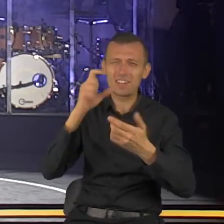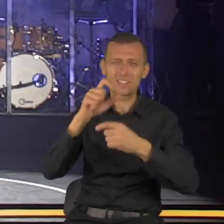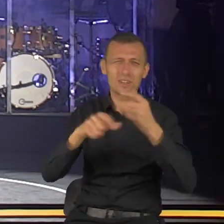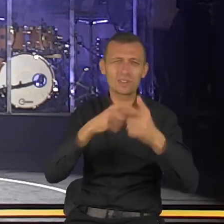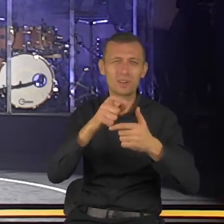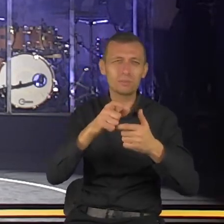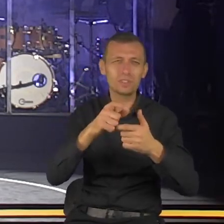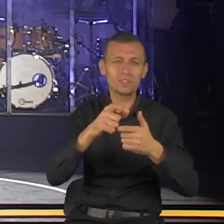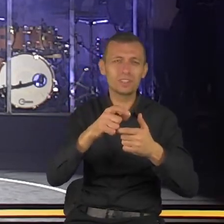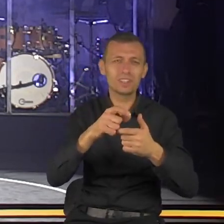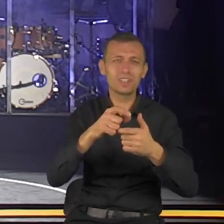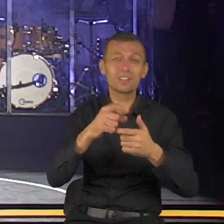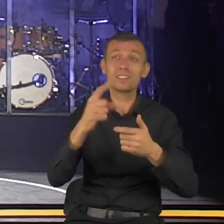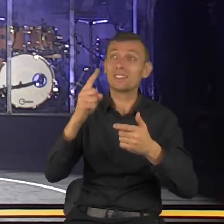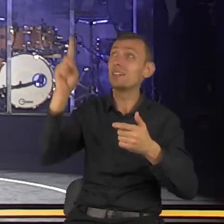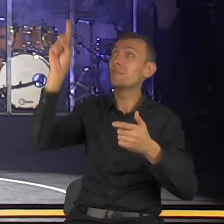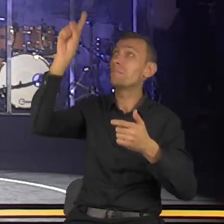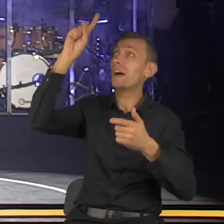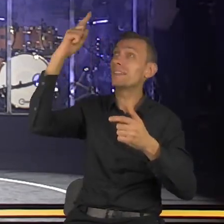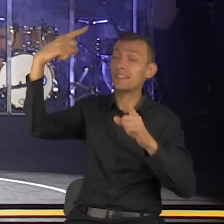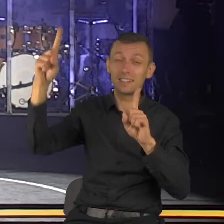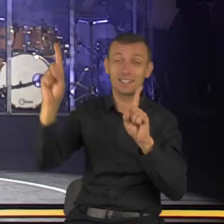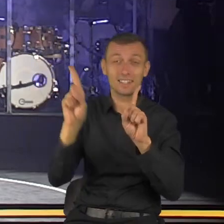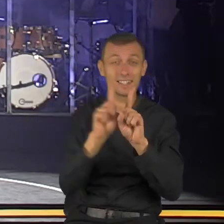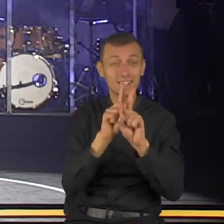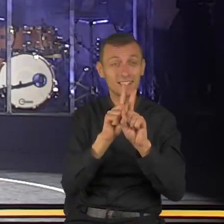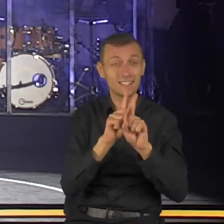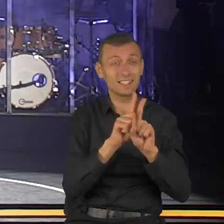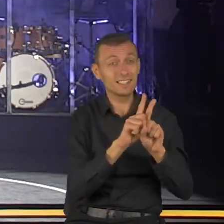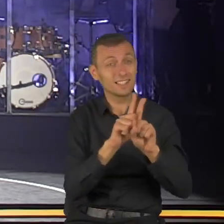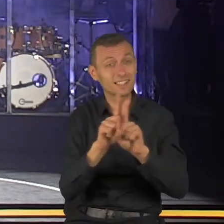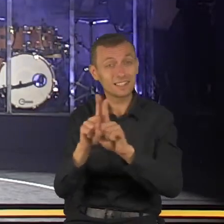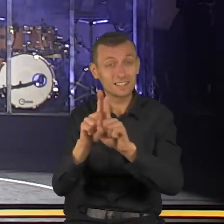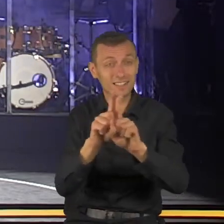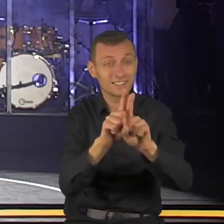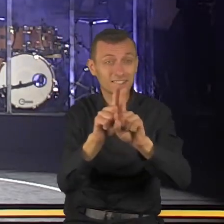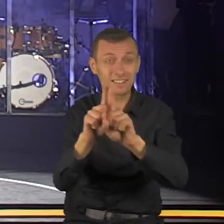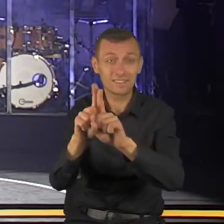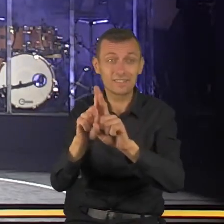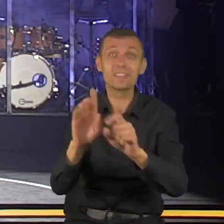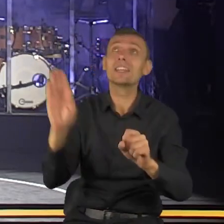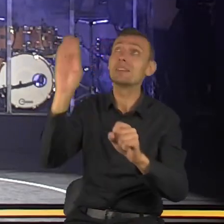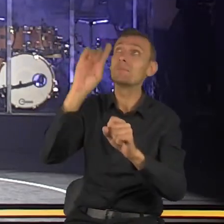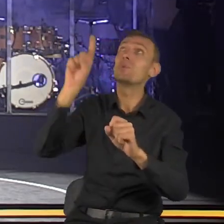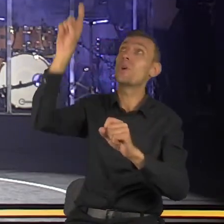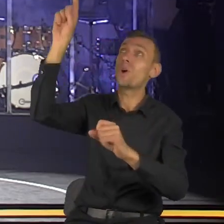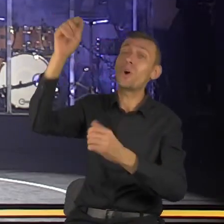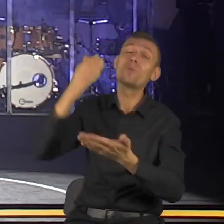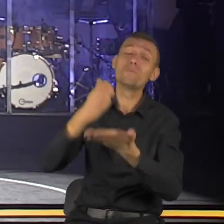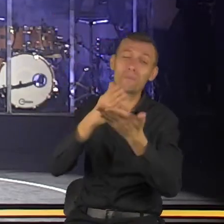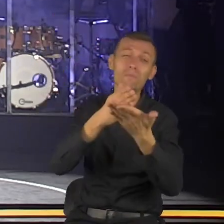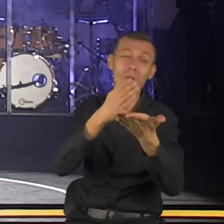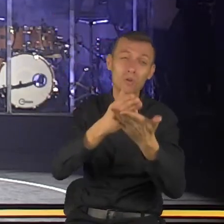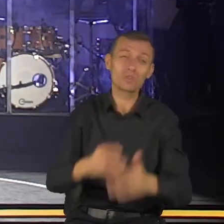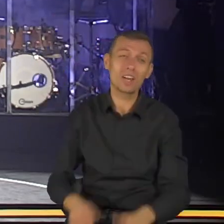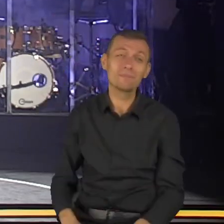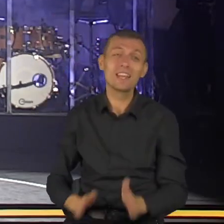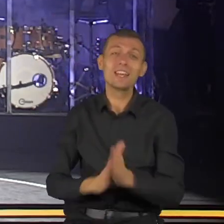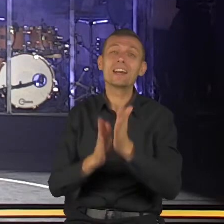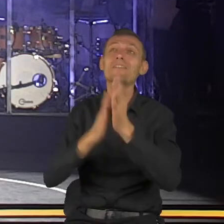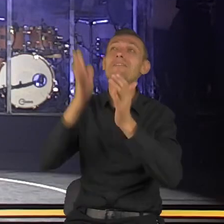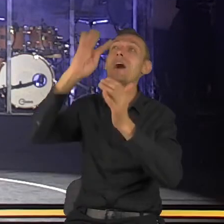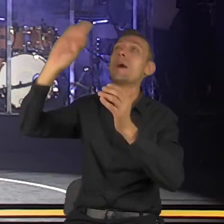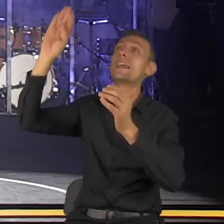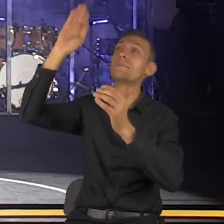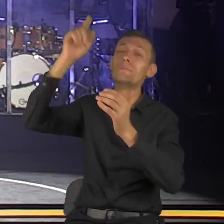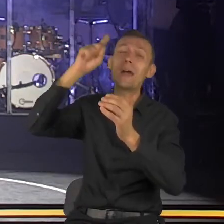niebezpieczeństwa we właściwy sposób pokonane. Bóg będzie miał z tego chwałę, a Ty z tego spełnione życie, pochylmy